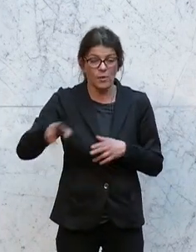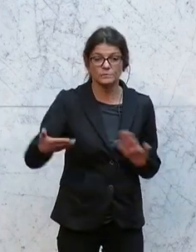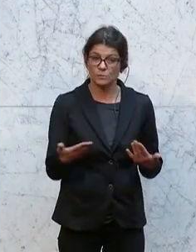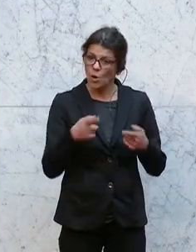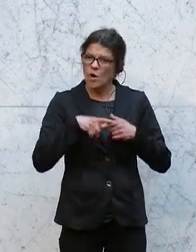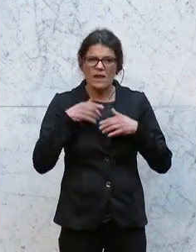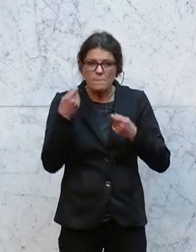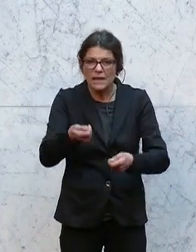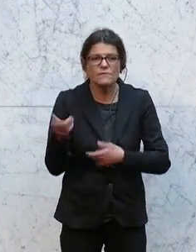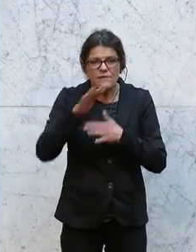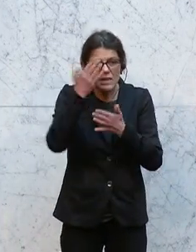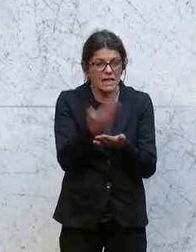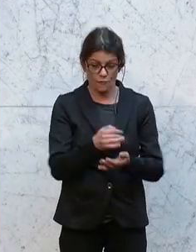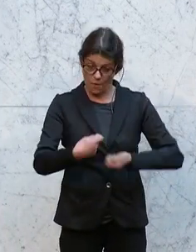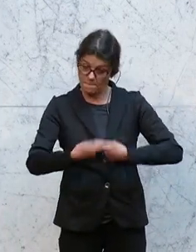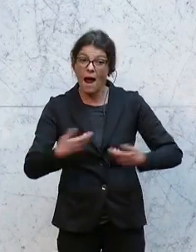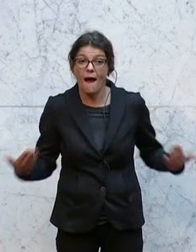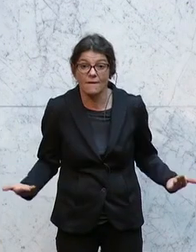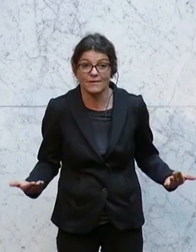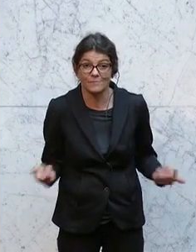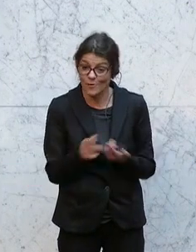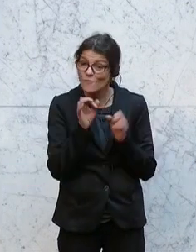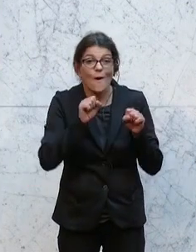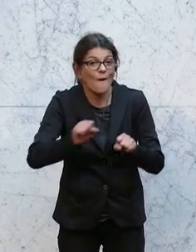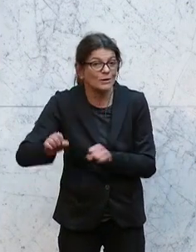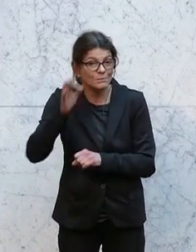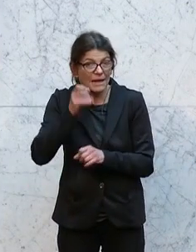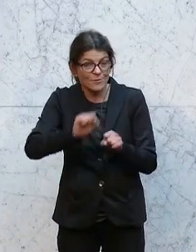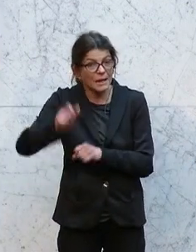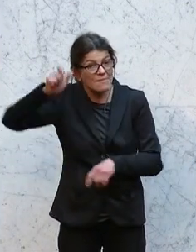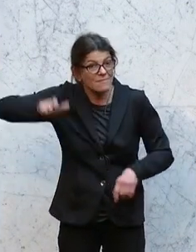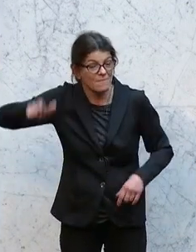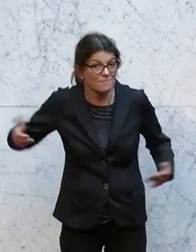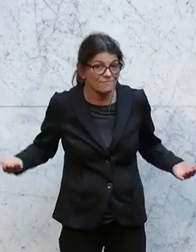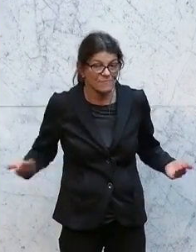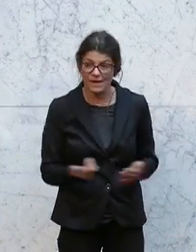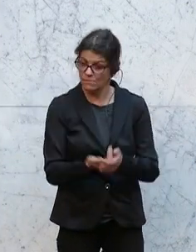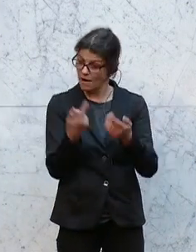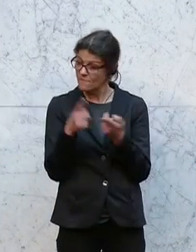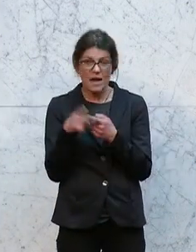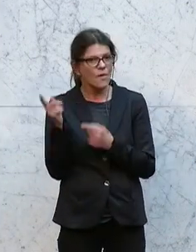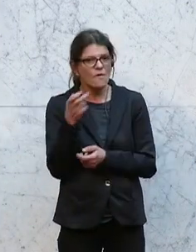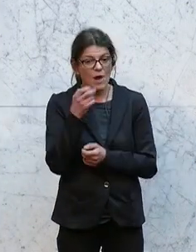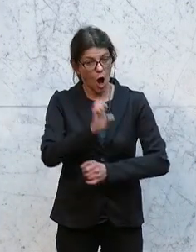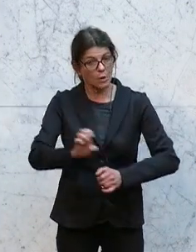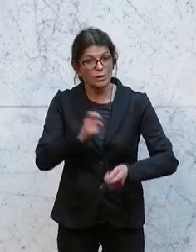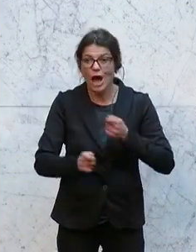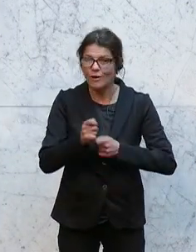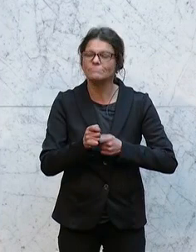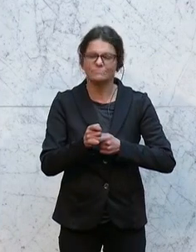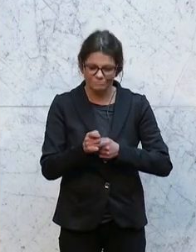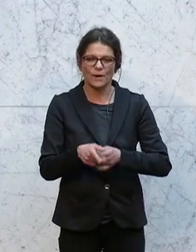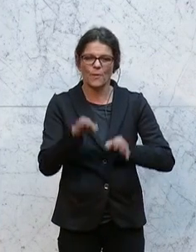viel Vertrauen in den Markt und vor allem für die Konsumentinnen und für die Konsumenten, dass wenn sie europäisch einkaufen, sie gut